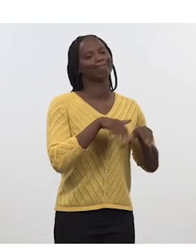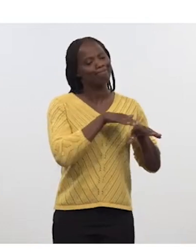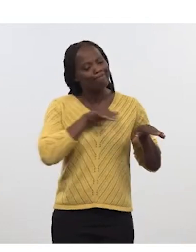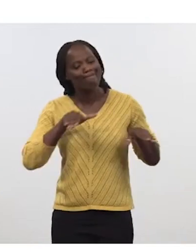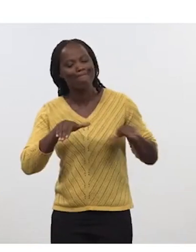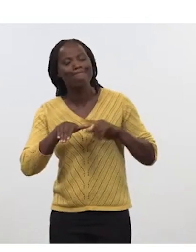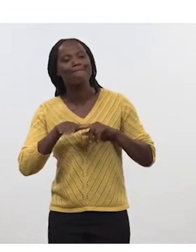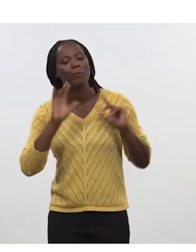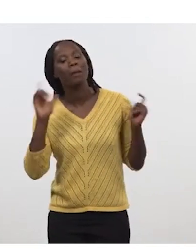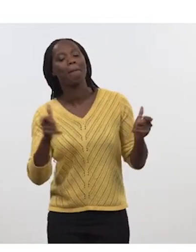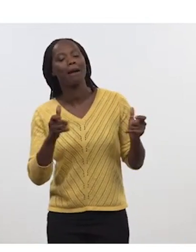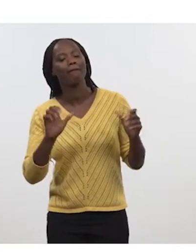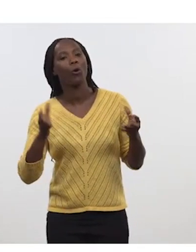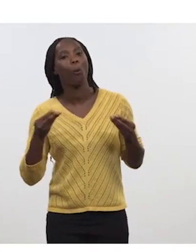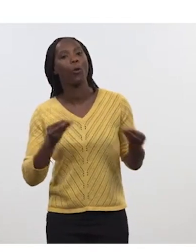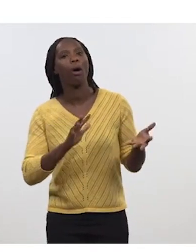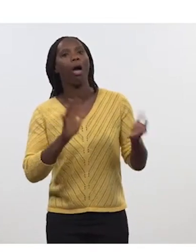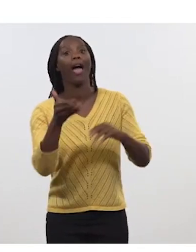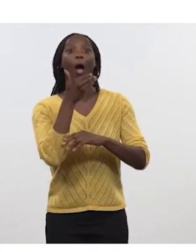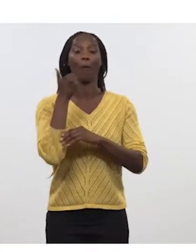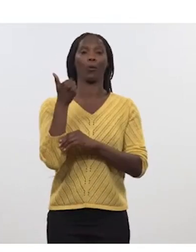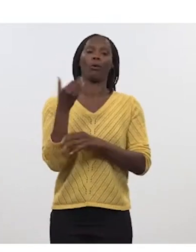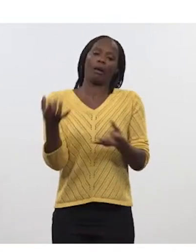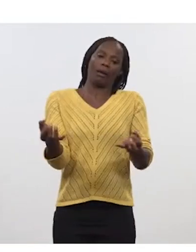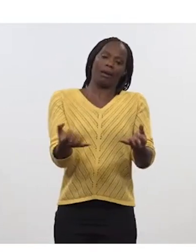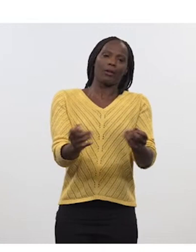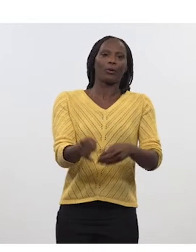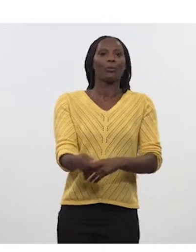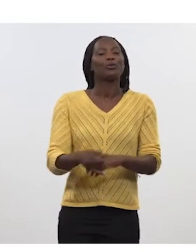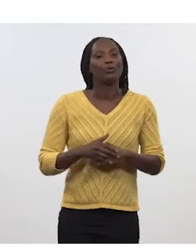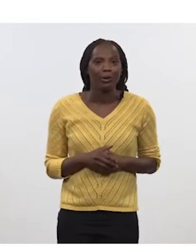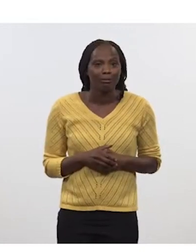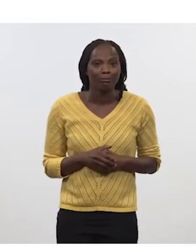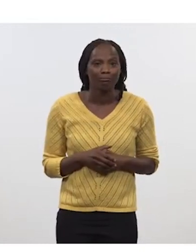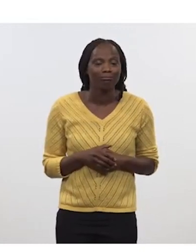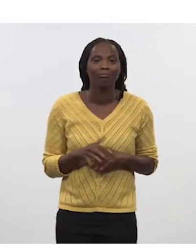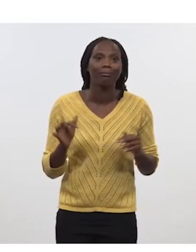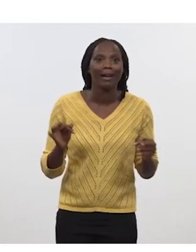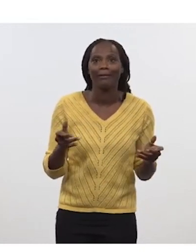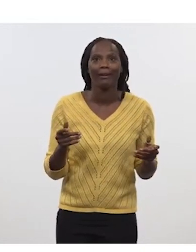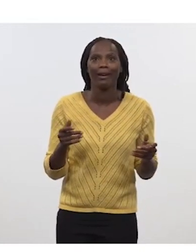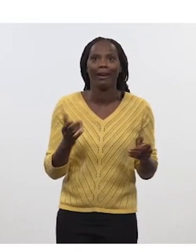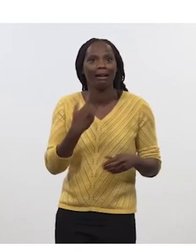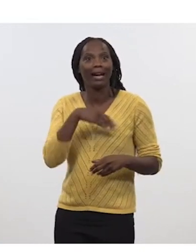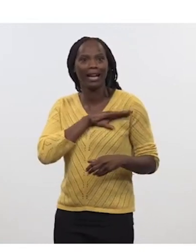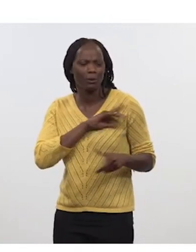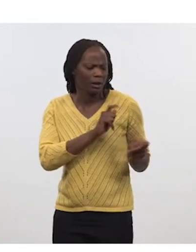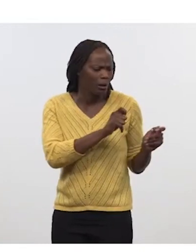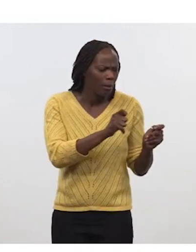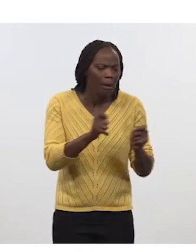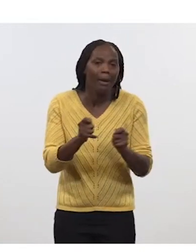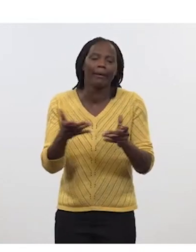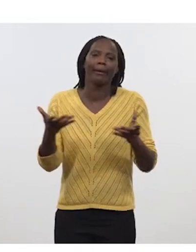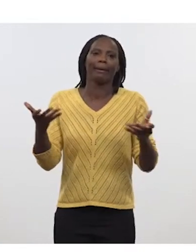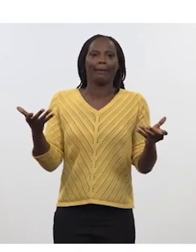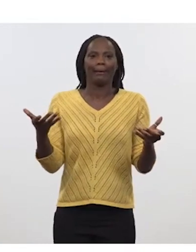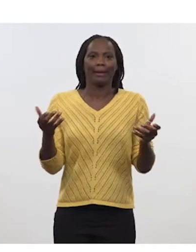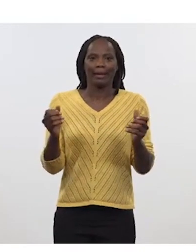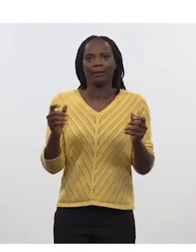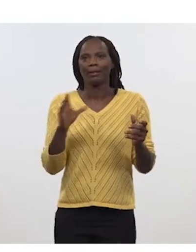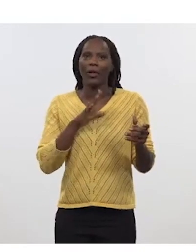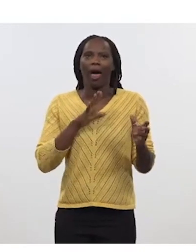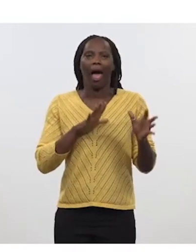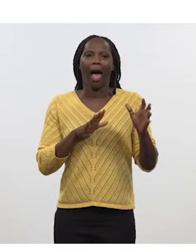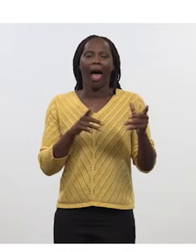l'on peut améliorer. Parce que, ici ou là, parfois, dans les définitions des différentes responsabilités, un peu de l'Est